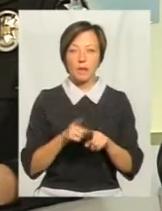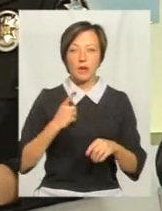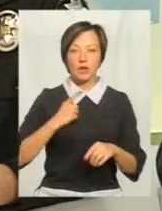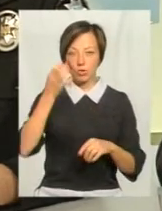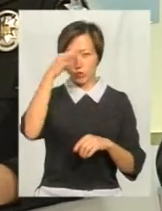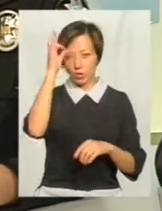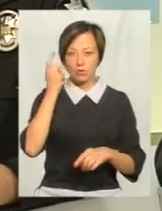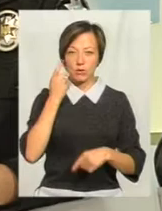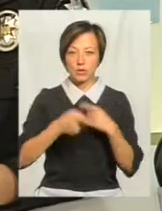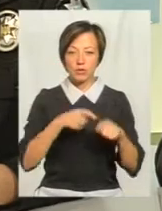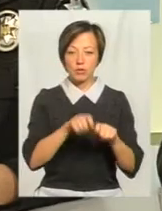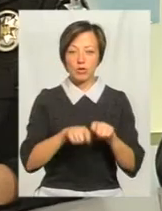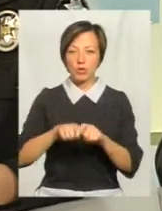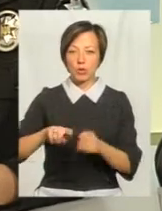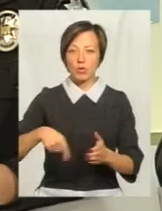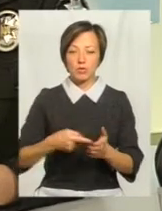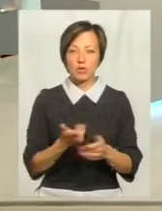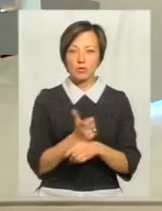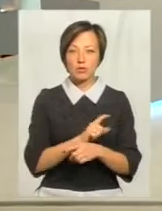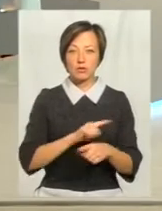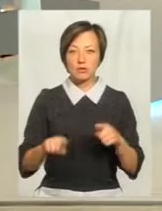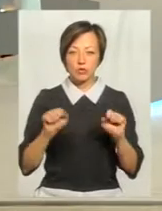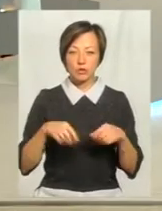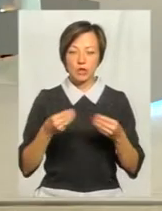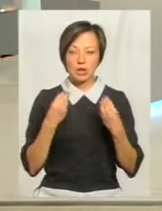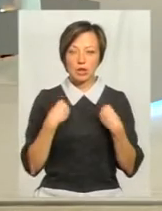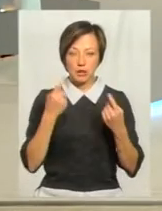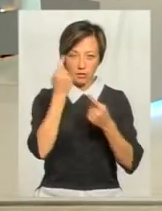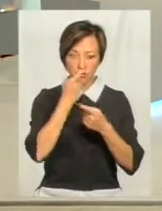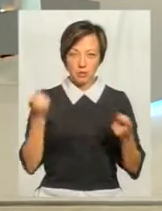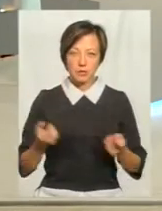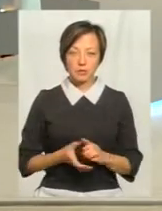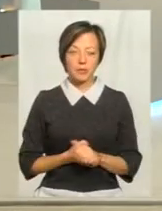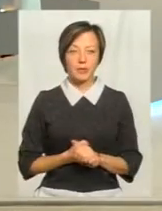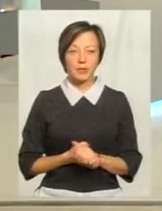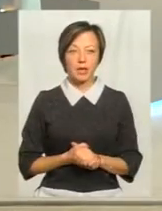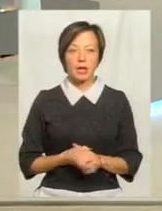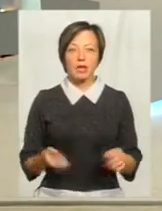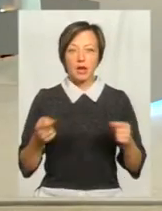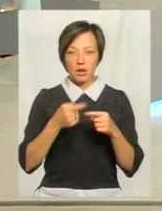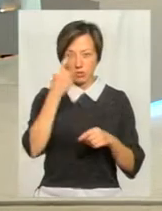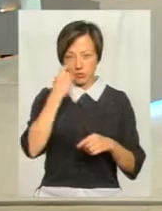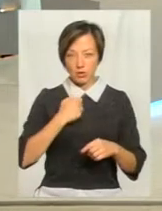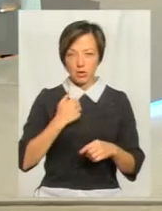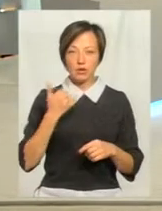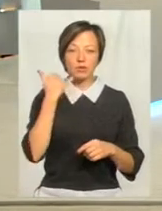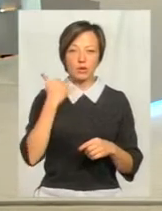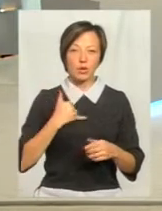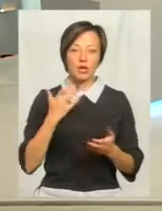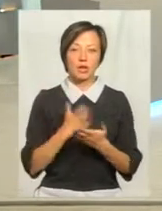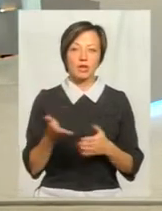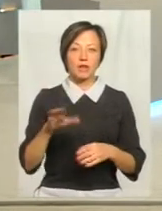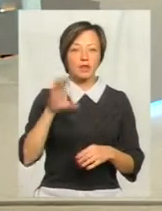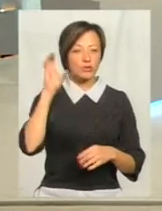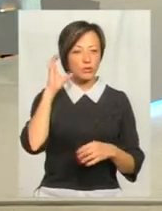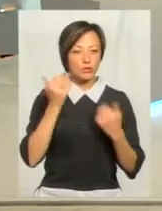постійно моніторять по місту, вони більш скоріше можуть надати нам якусь інформацію. Якраз мені повідомляють, що і до нас надійшов дзвінок, давайте